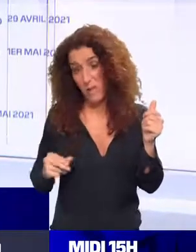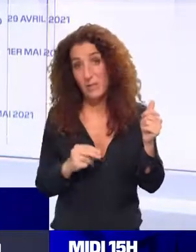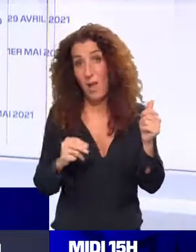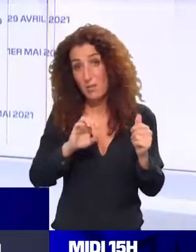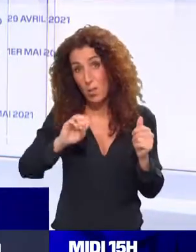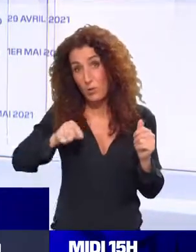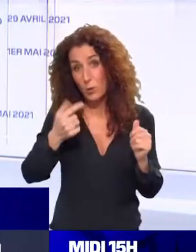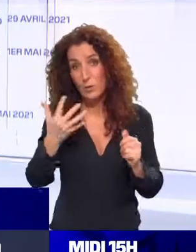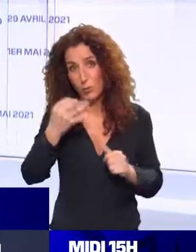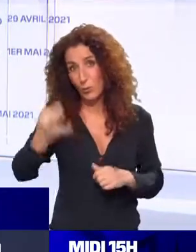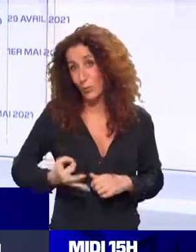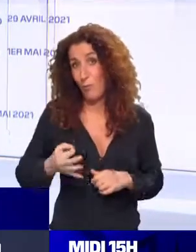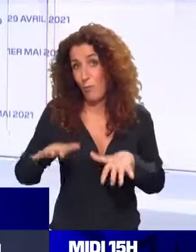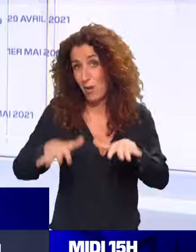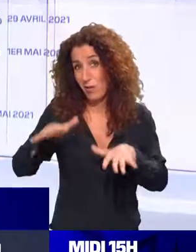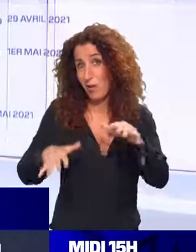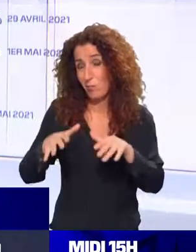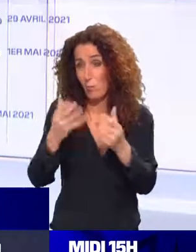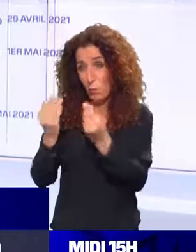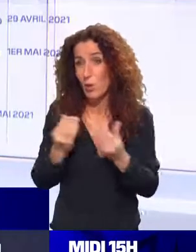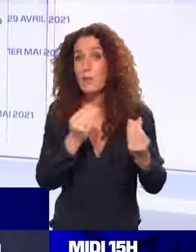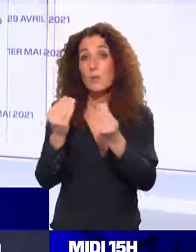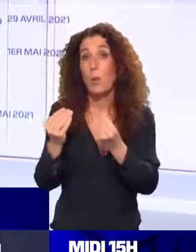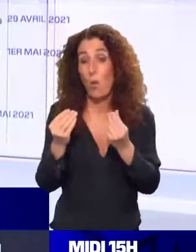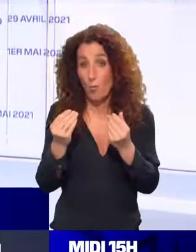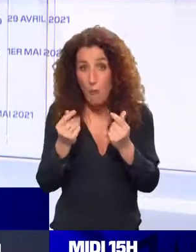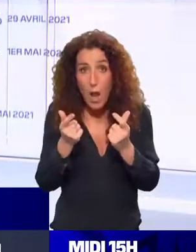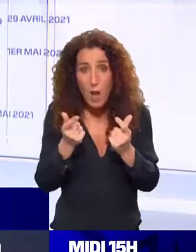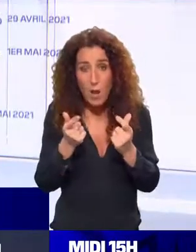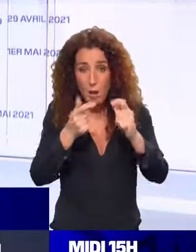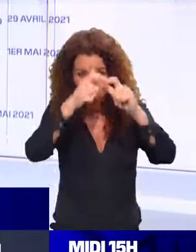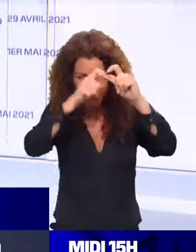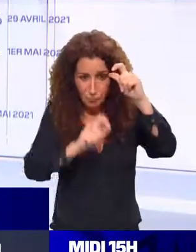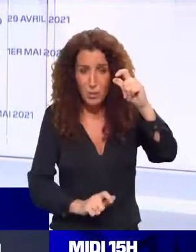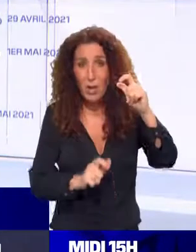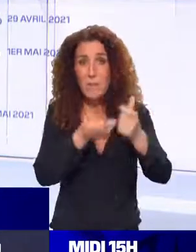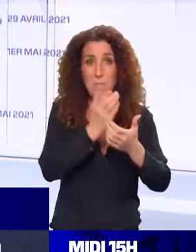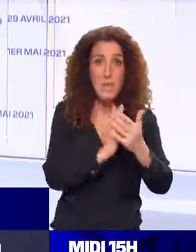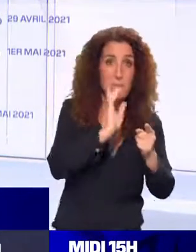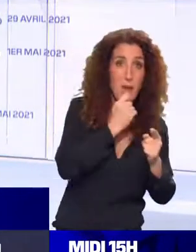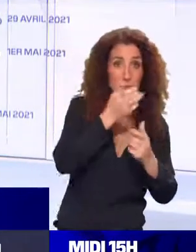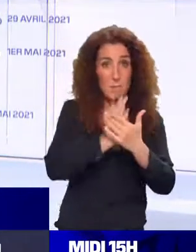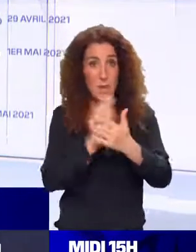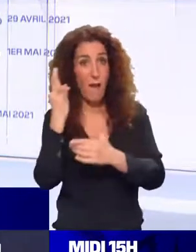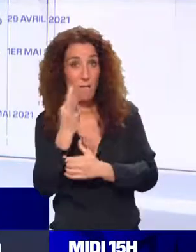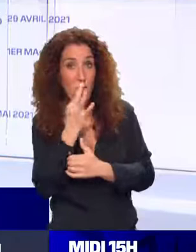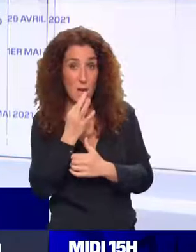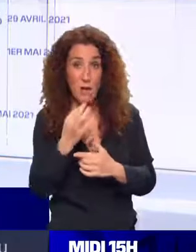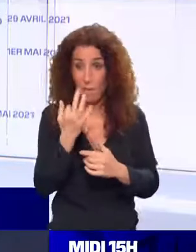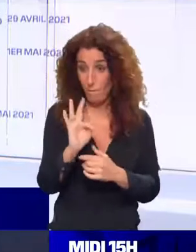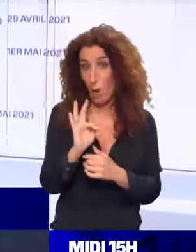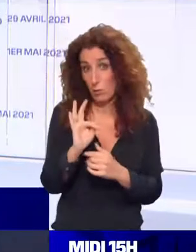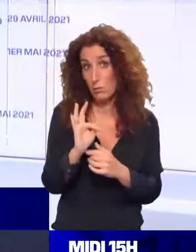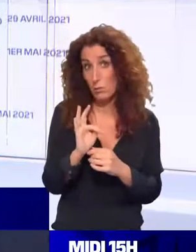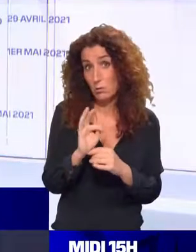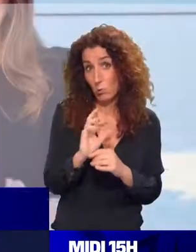,5% en moyenne de sa population. Et dans ce classement, pourtant, mi-mars et mi-avril, la France était positionnée en troisième position.